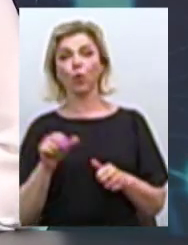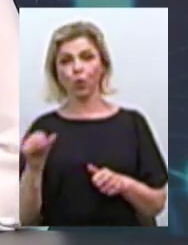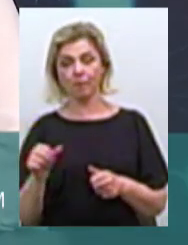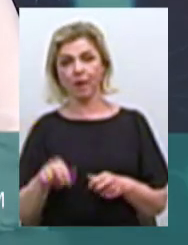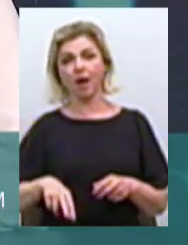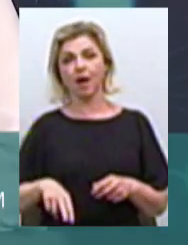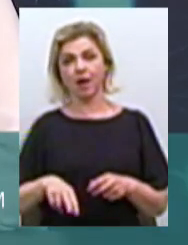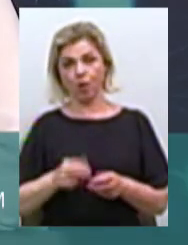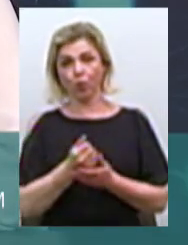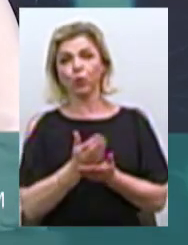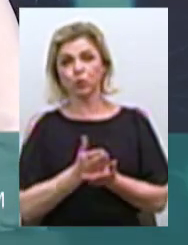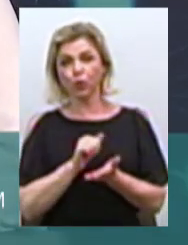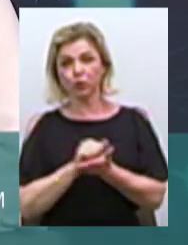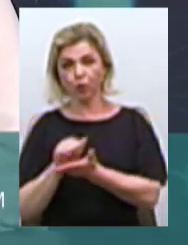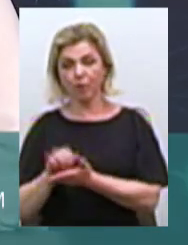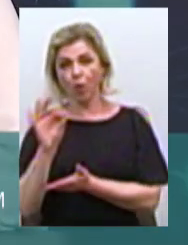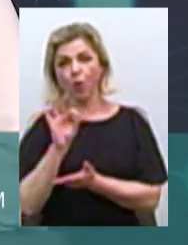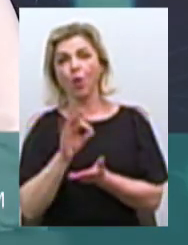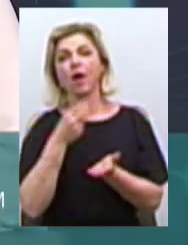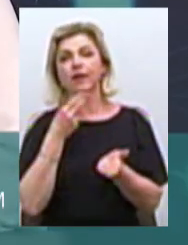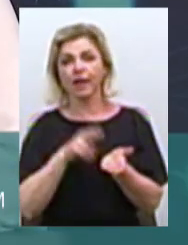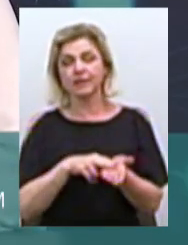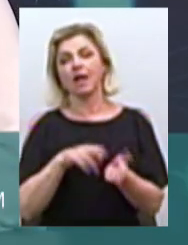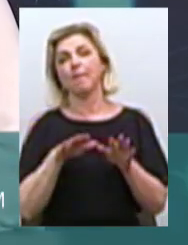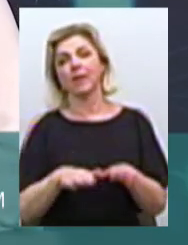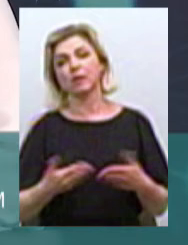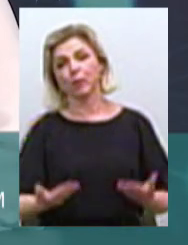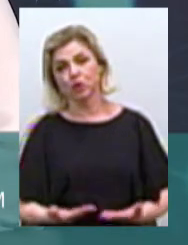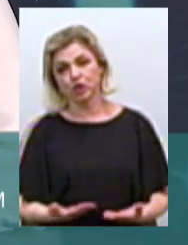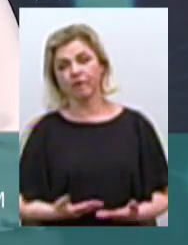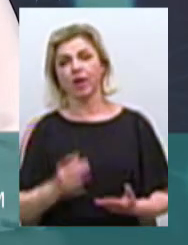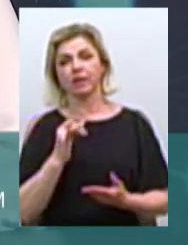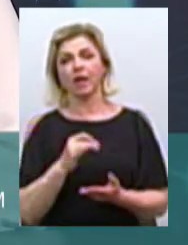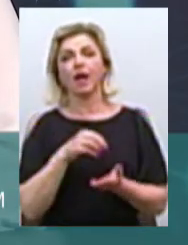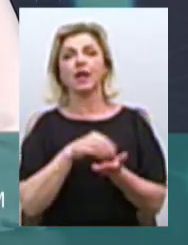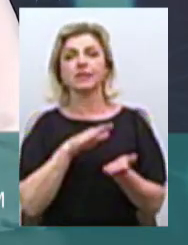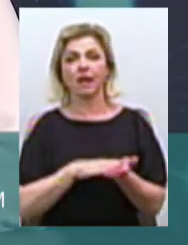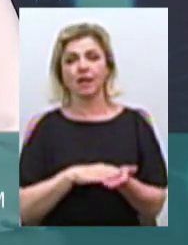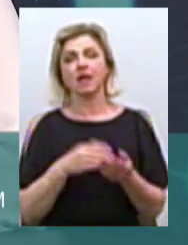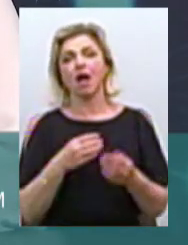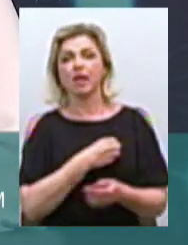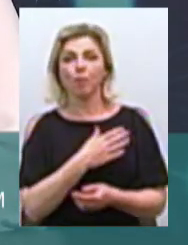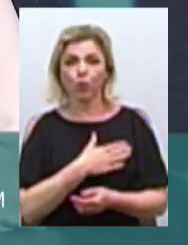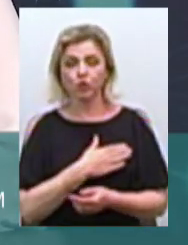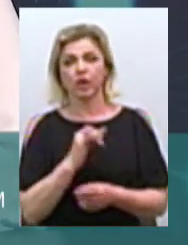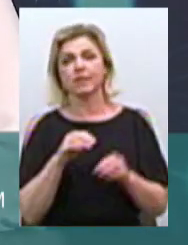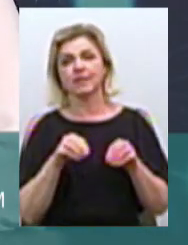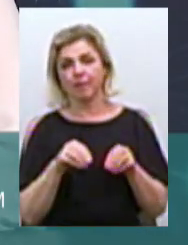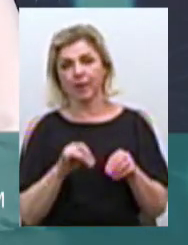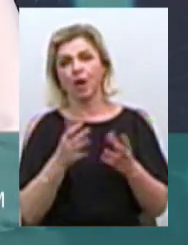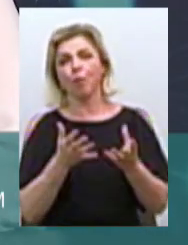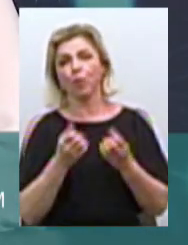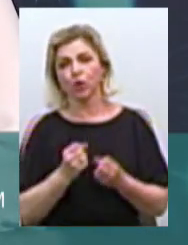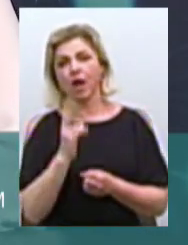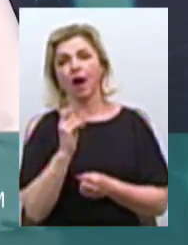адміністративних послуг щодо реєстрації місця проживання, реєстрації речових прав, реєстрації земельних ділянок, отримання